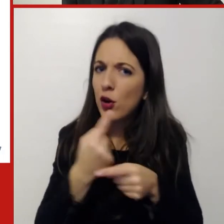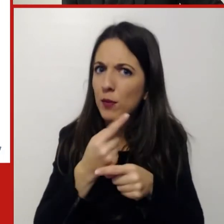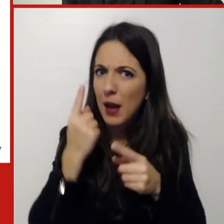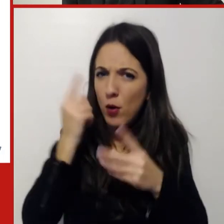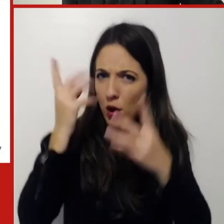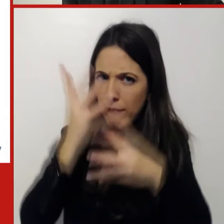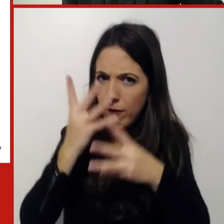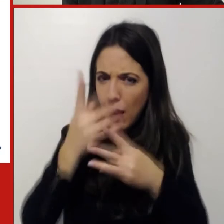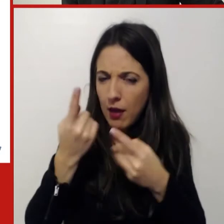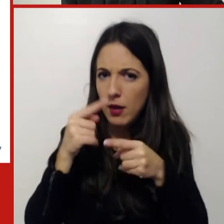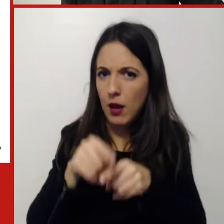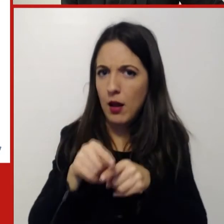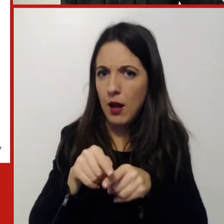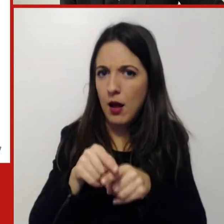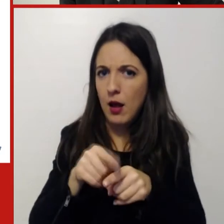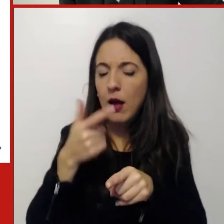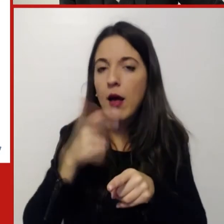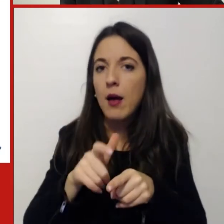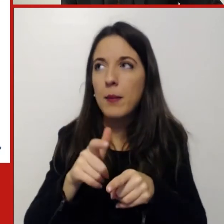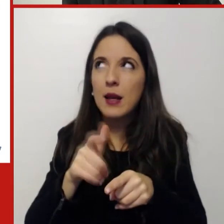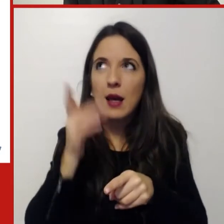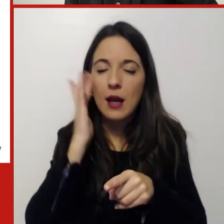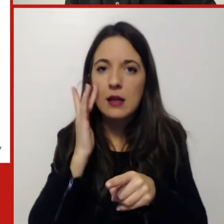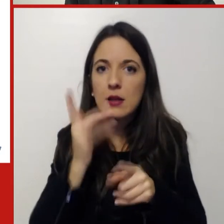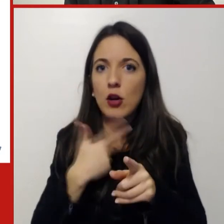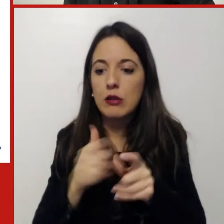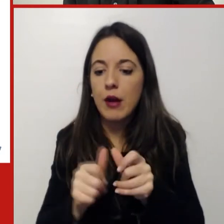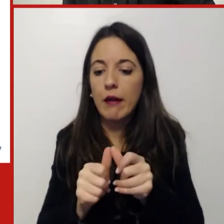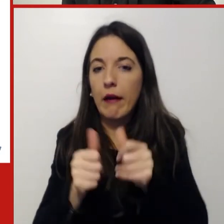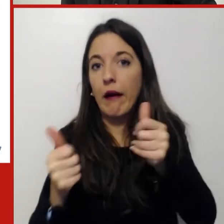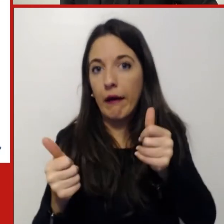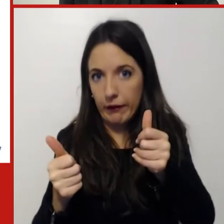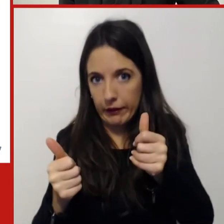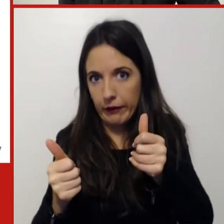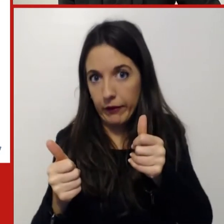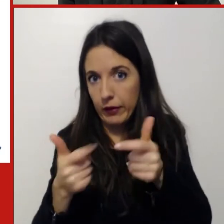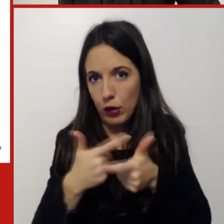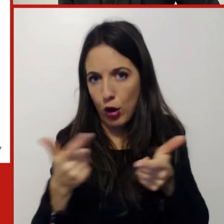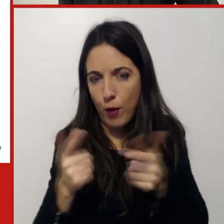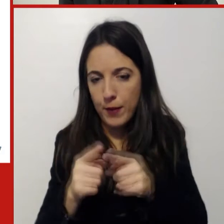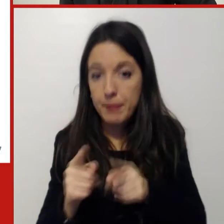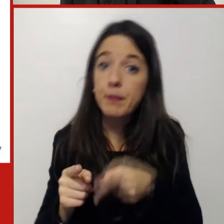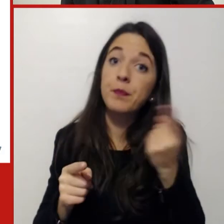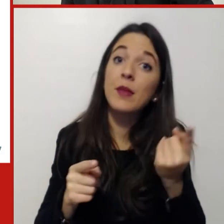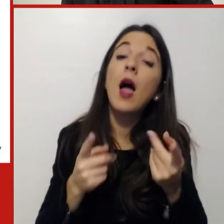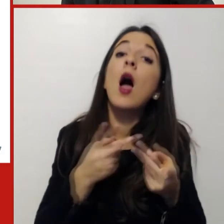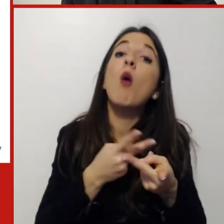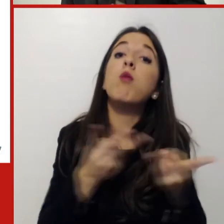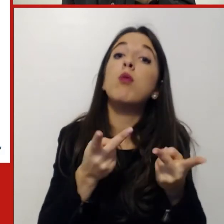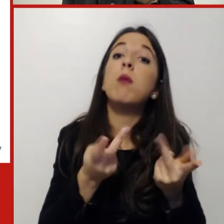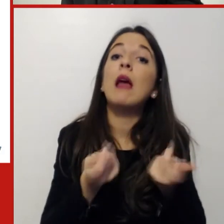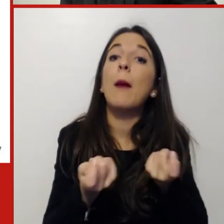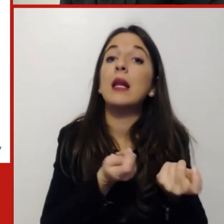introdurre delle nuove disparità. E infine la pubblica amministrazione. La pubblica amministrazione colpisce soprattutto